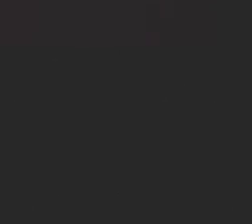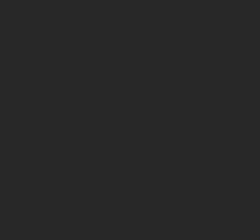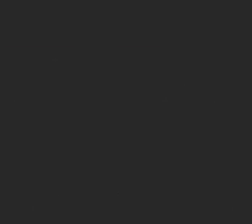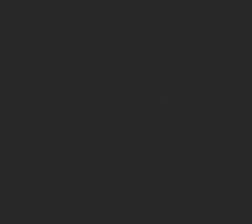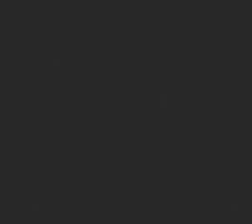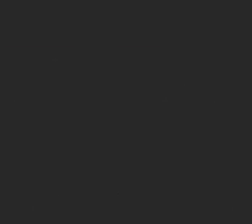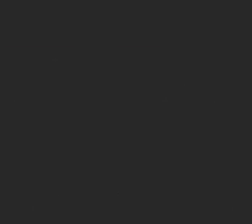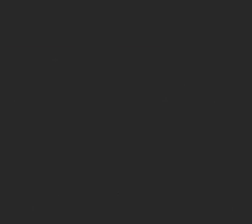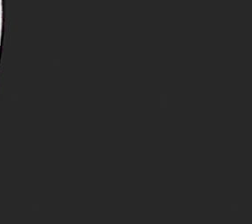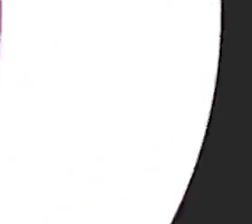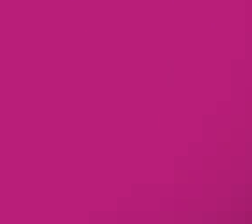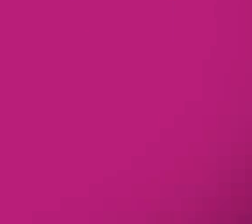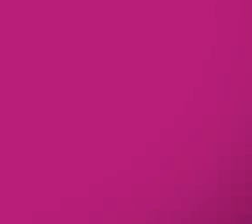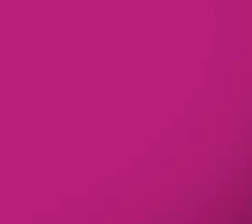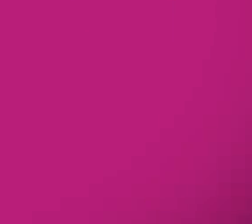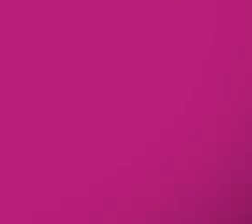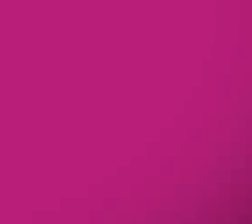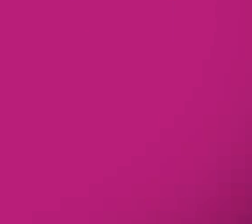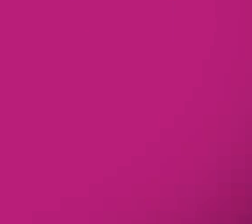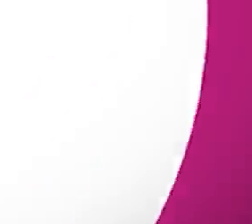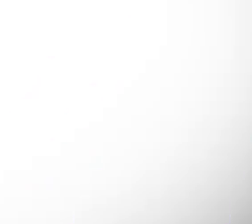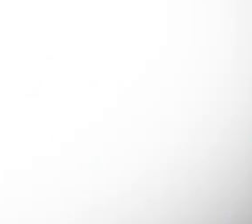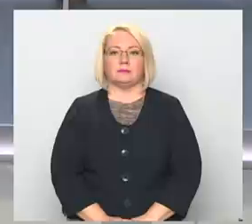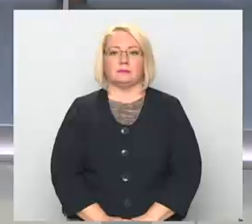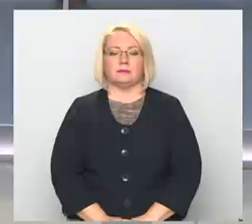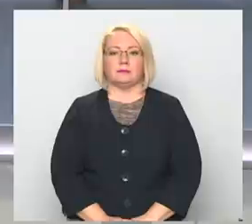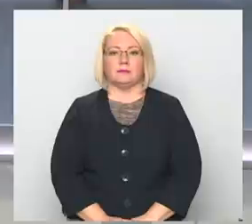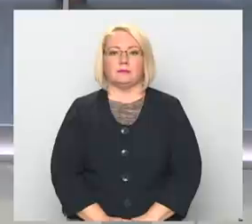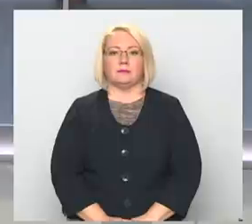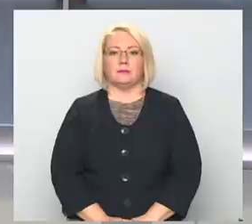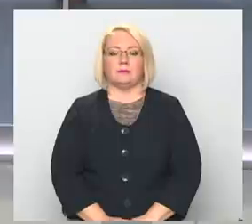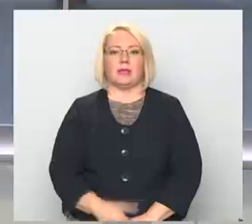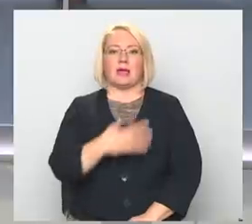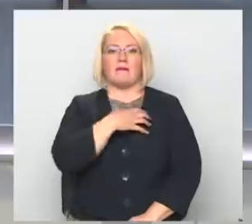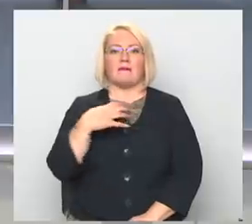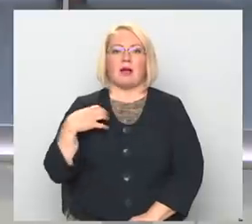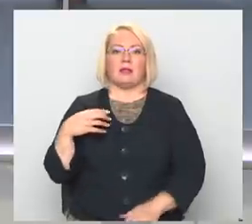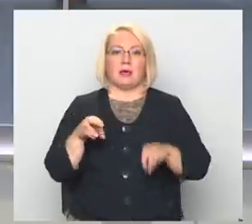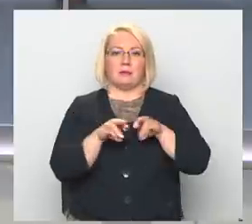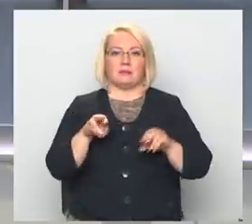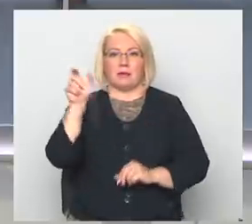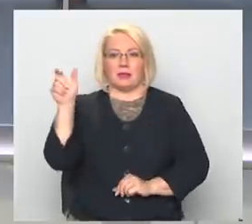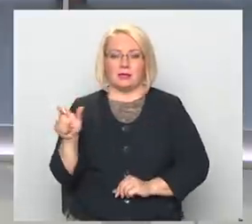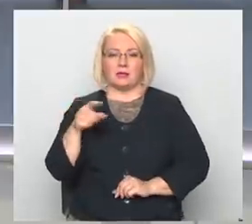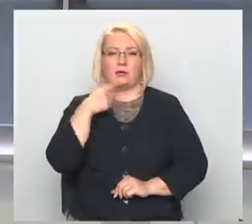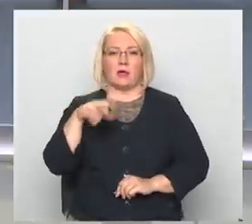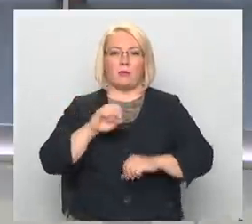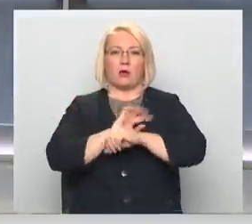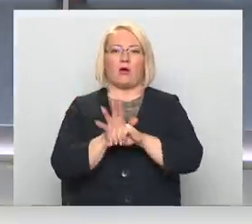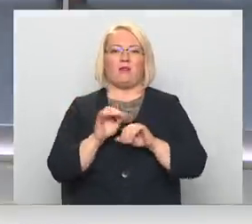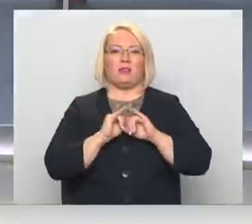Re! Viss ēters ir te! Valdības ministris prieš par Covid-19